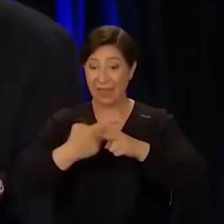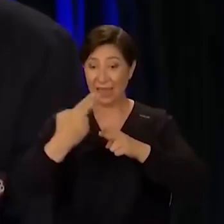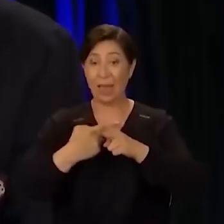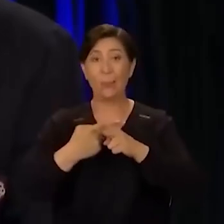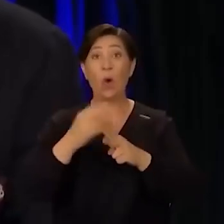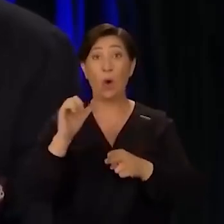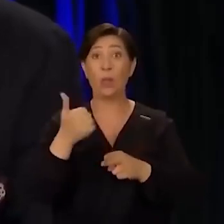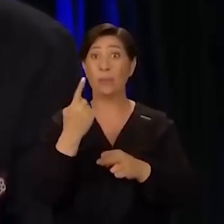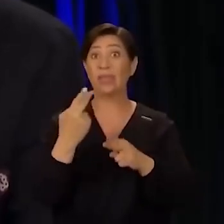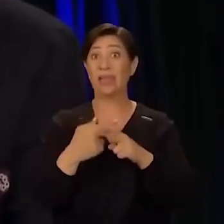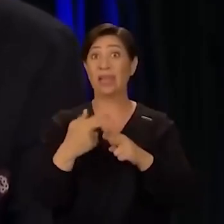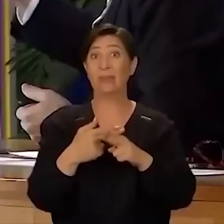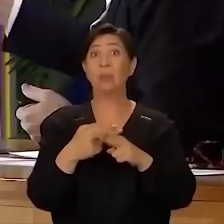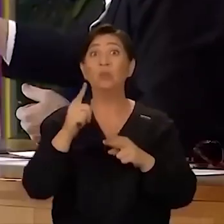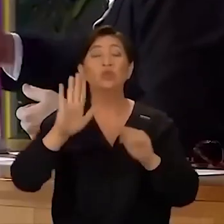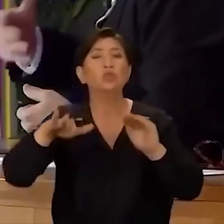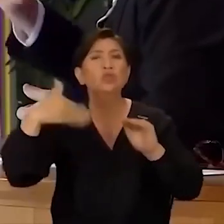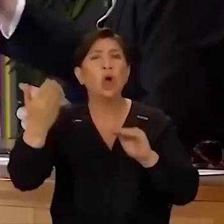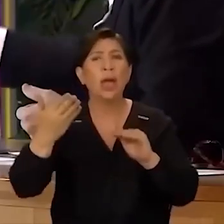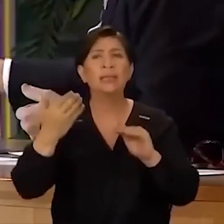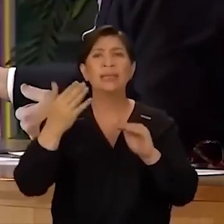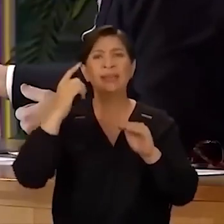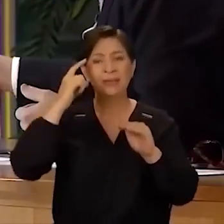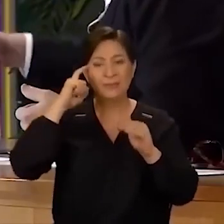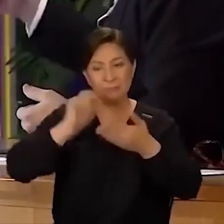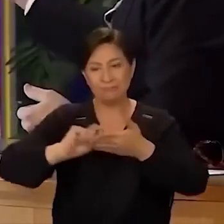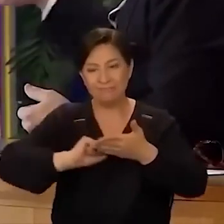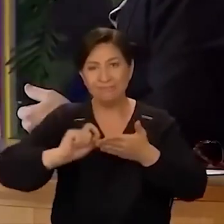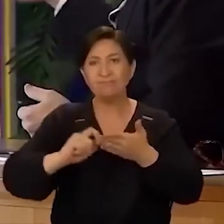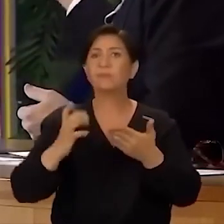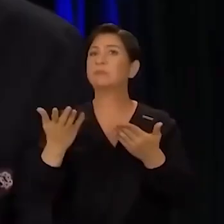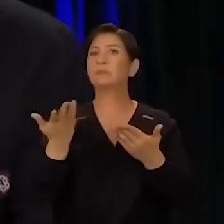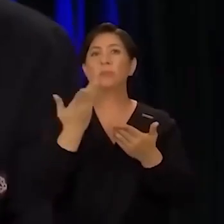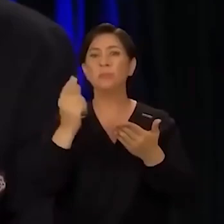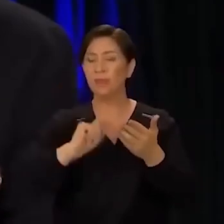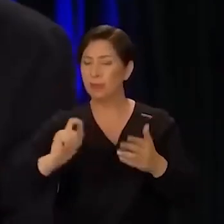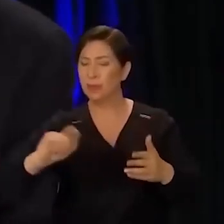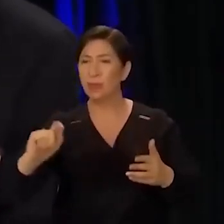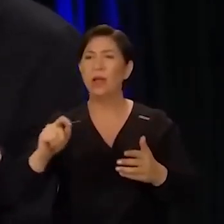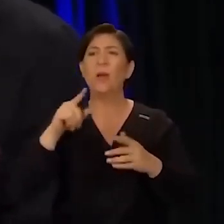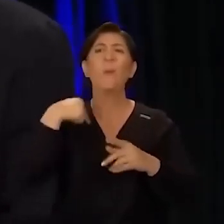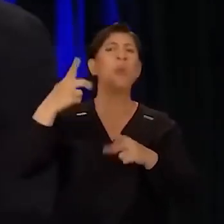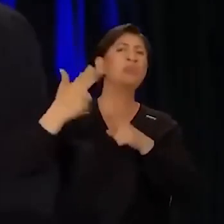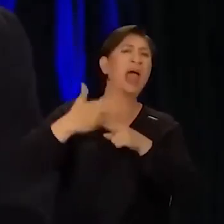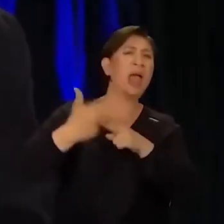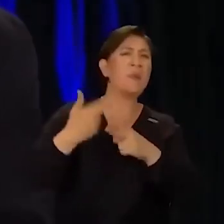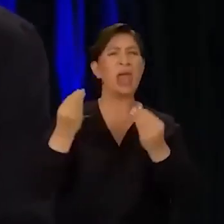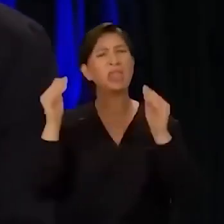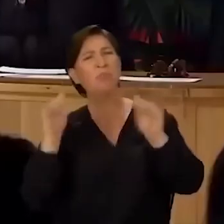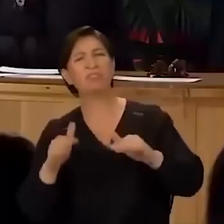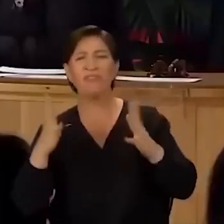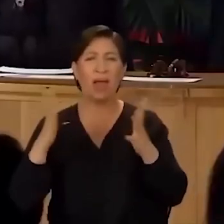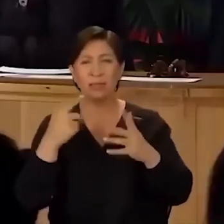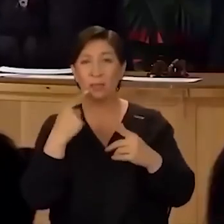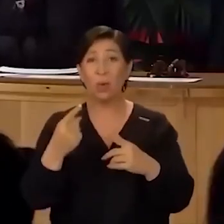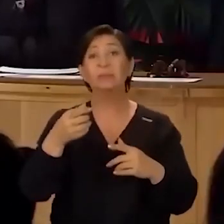önemli bir deneyim. Tabii bunu sonradan işte antoloji yazanlar, efendim sonradan kalem oynatanlar falan, efendim o deneyimde ona çok iyi gelmişti falan